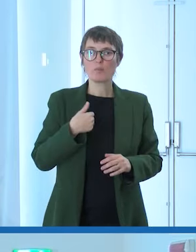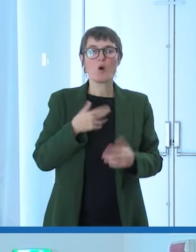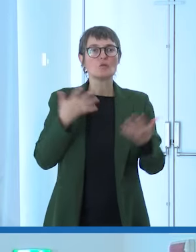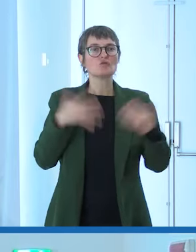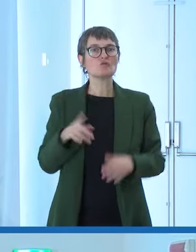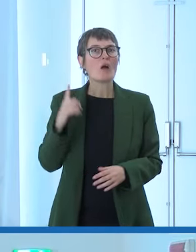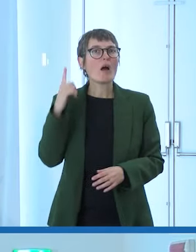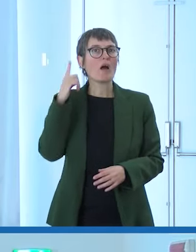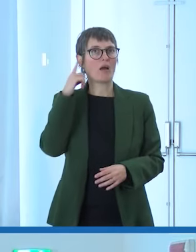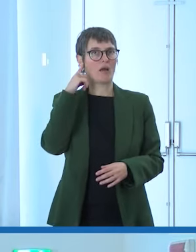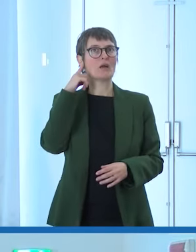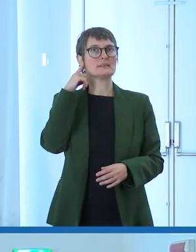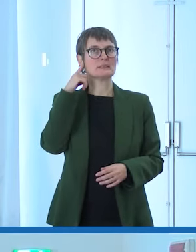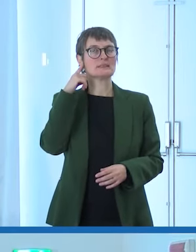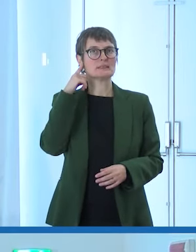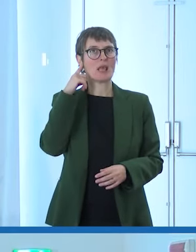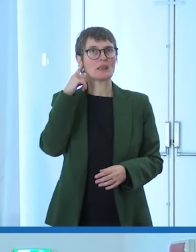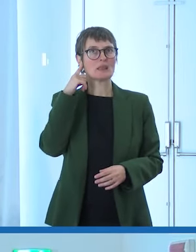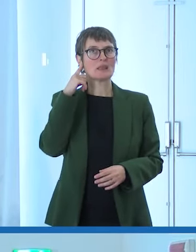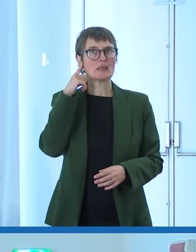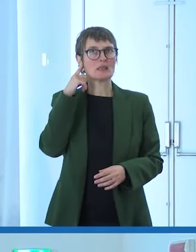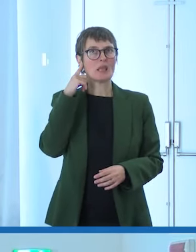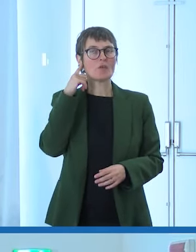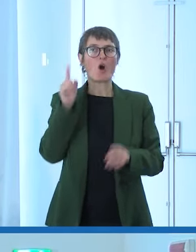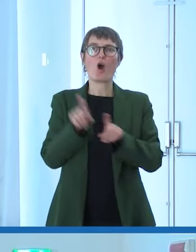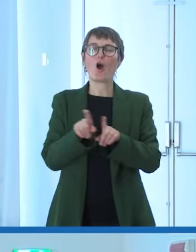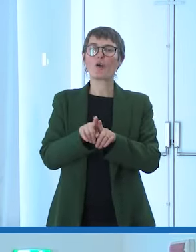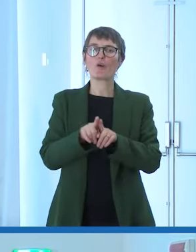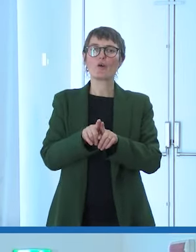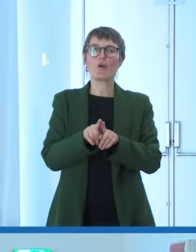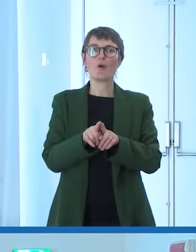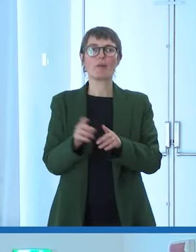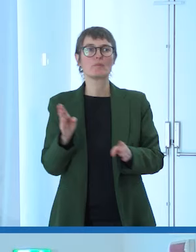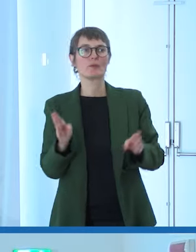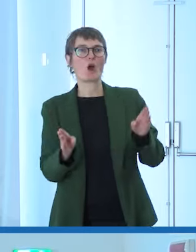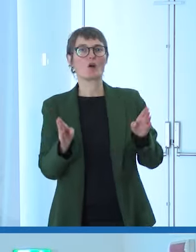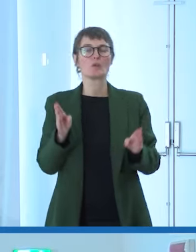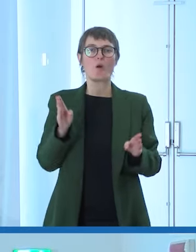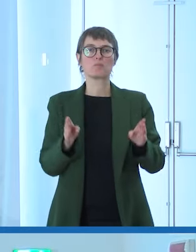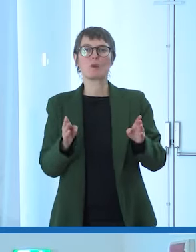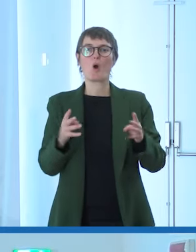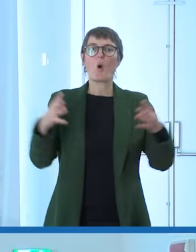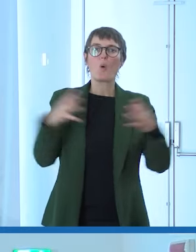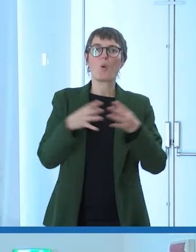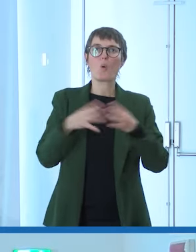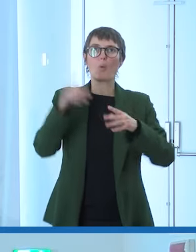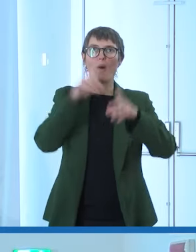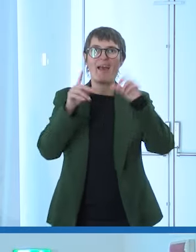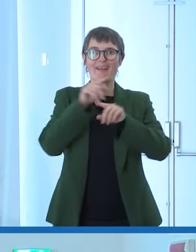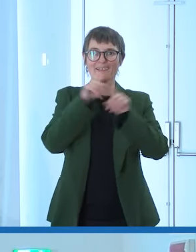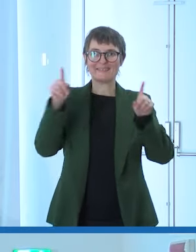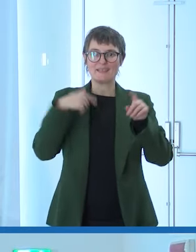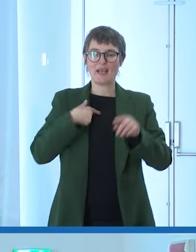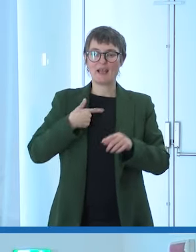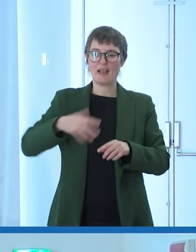sentivo da questo orecchio come il robottino di guerre stellari C1P8 quindi quei rumori indistinguibili dopo